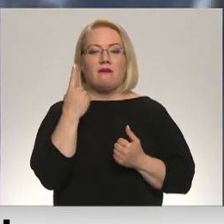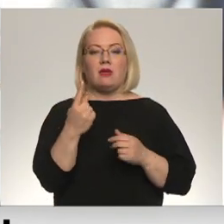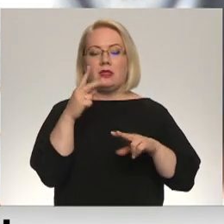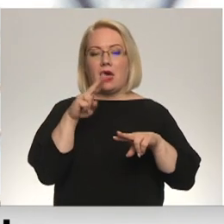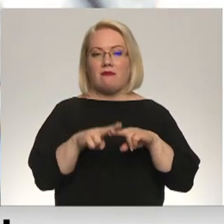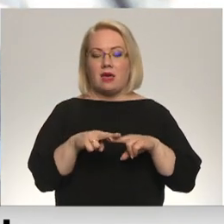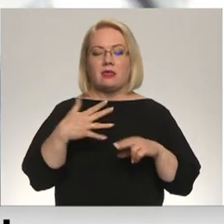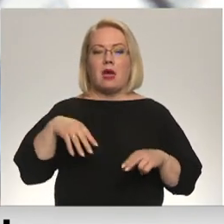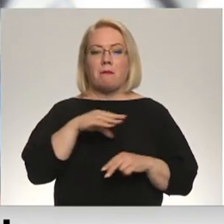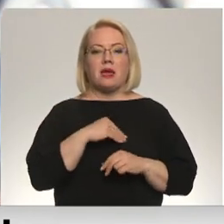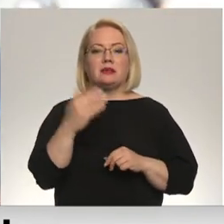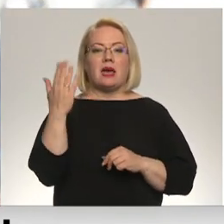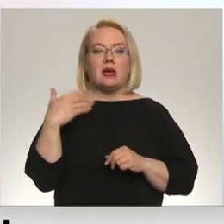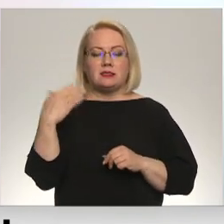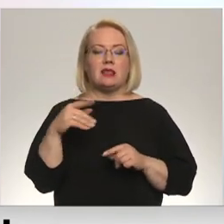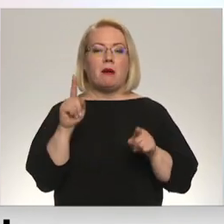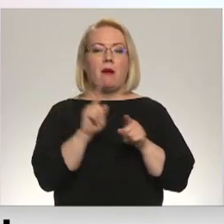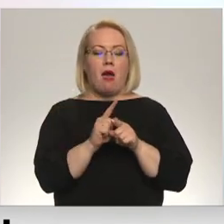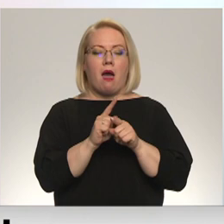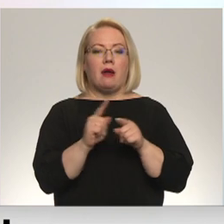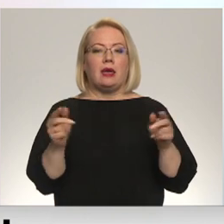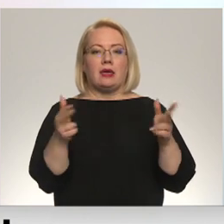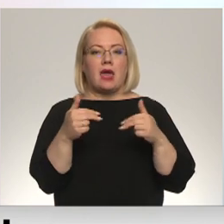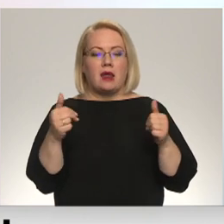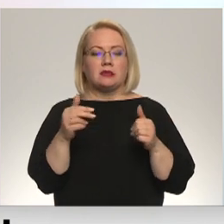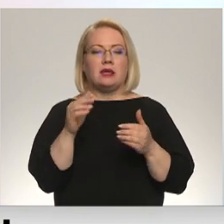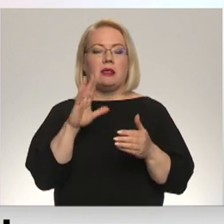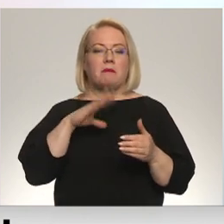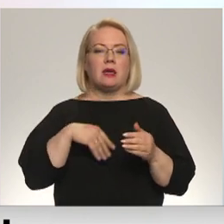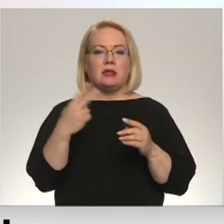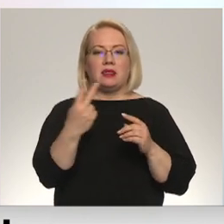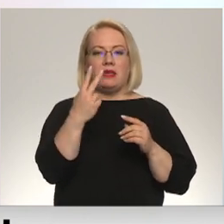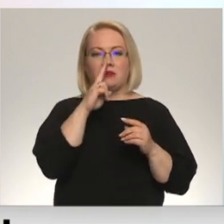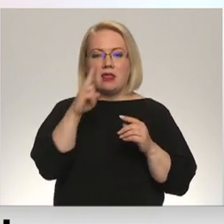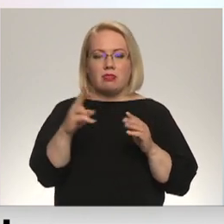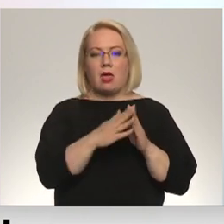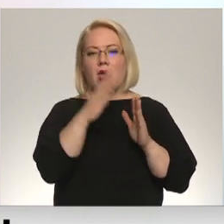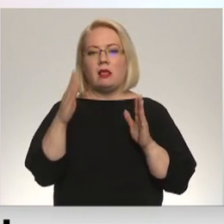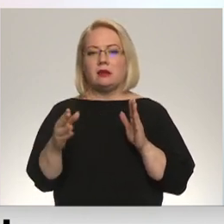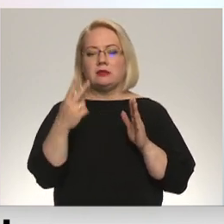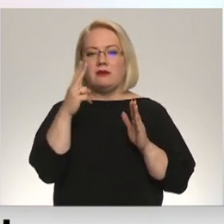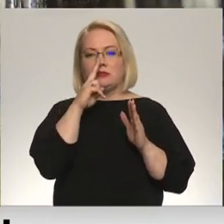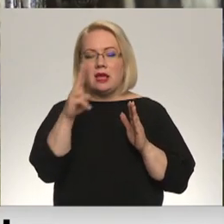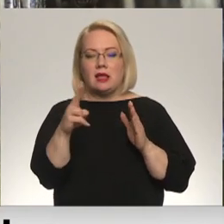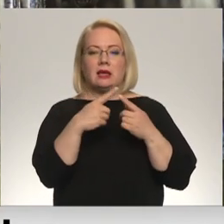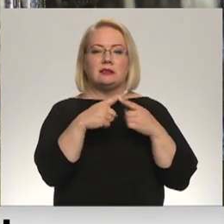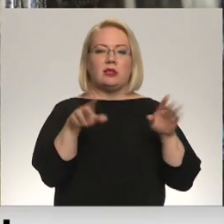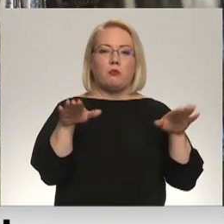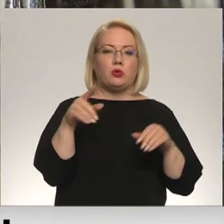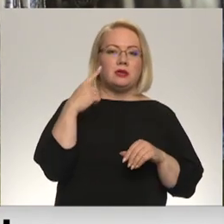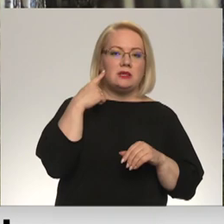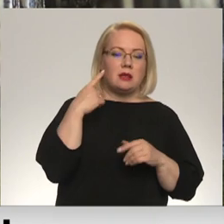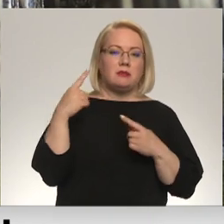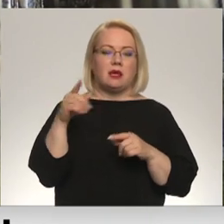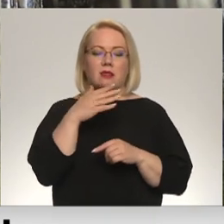mēs arī aicinām veikt ierakstus. Tad ik pa divām nedēļām tur visticamāk būs citas sugas dzirdamas. Iepriekš vienā